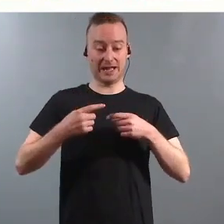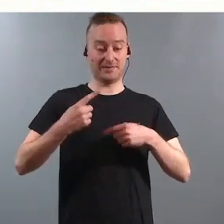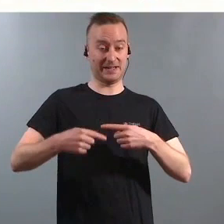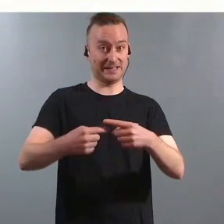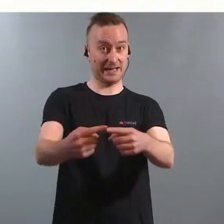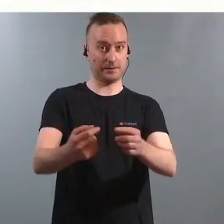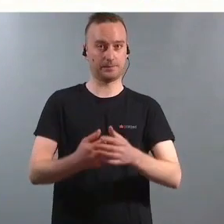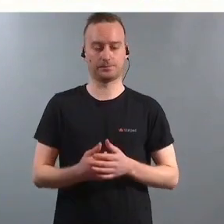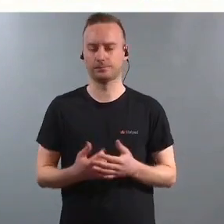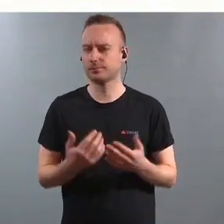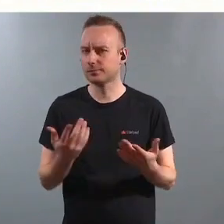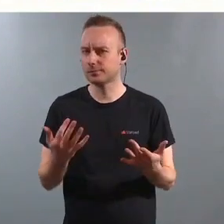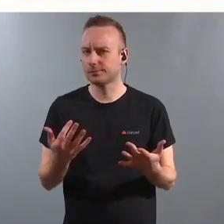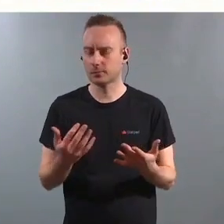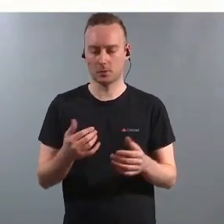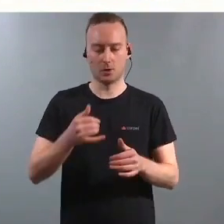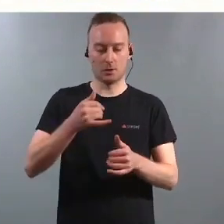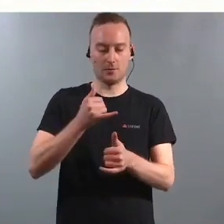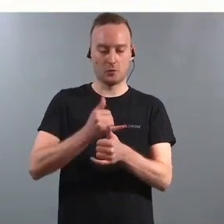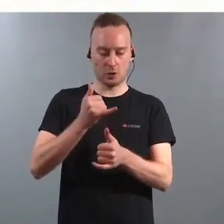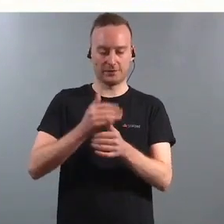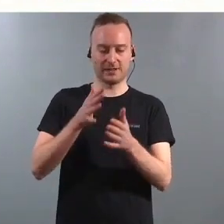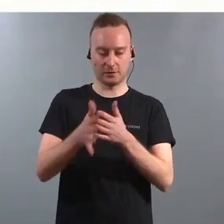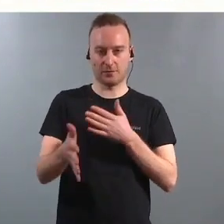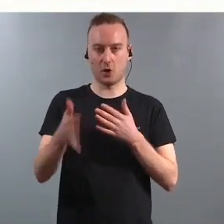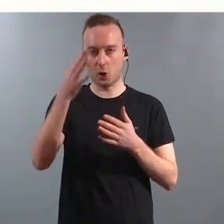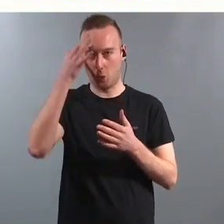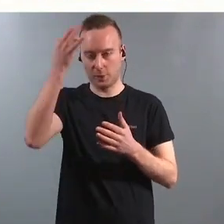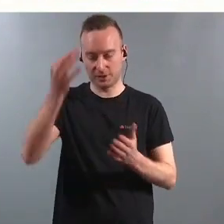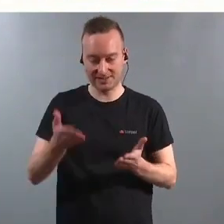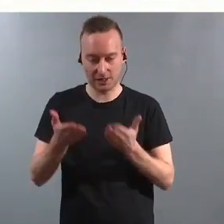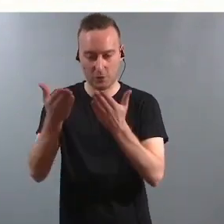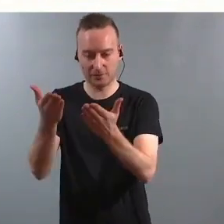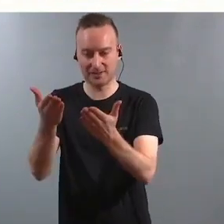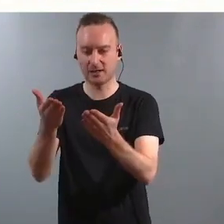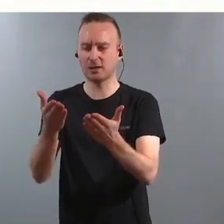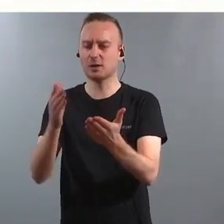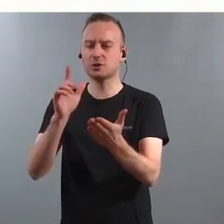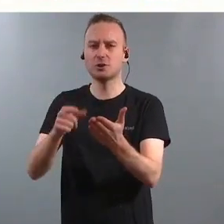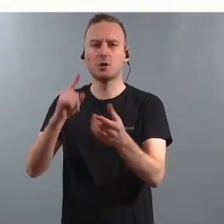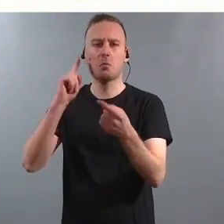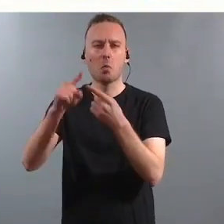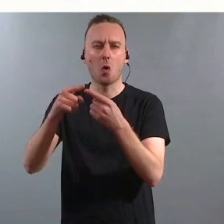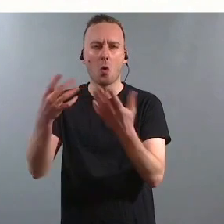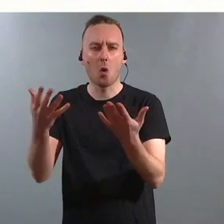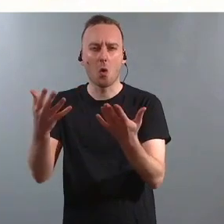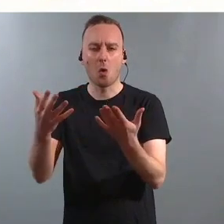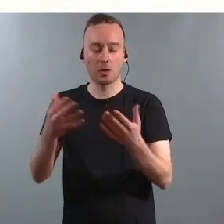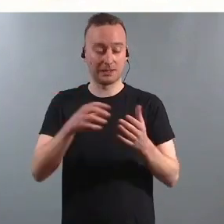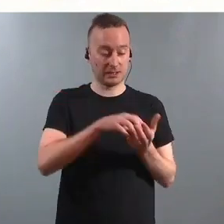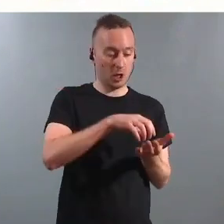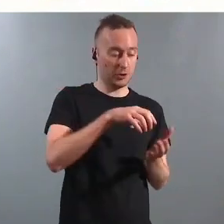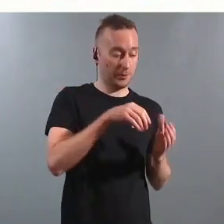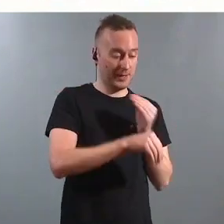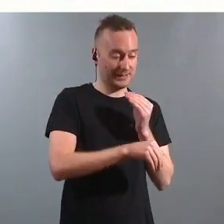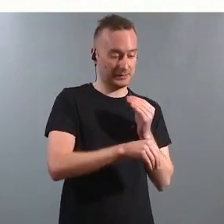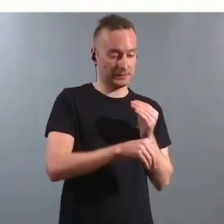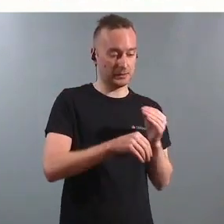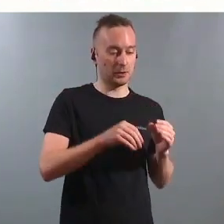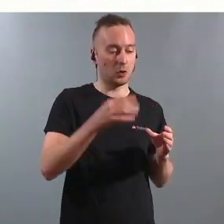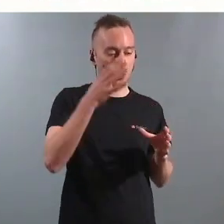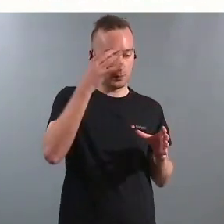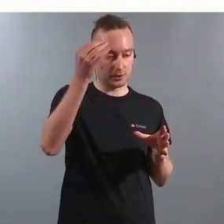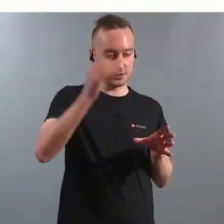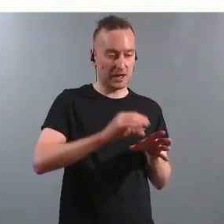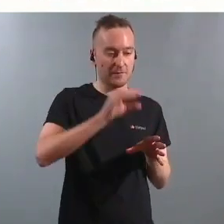med hvordan man nå skal gjennomføre dette kompetanseløftet med å flytte kompetanse fra Statped og ut til